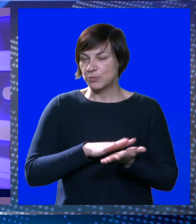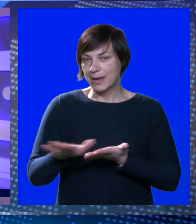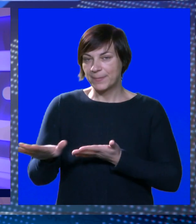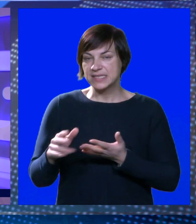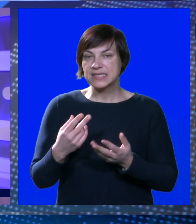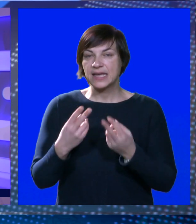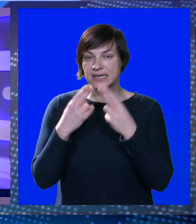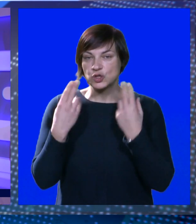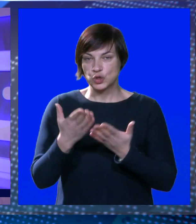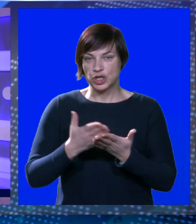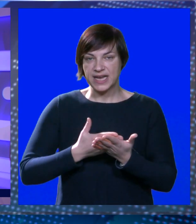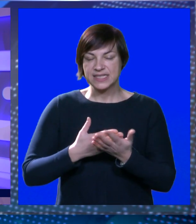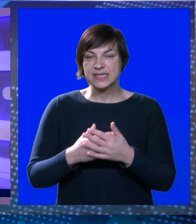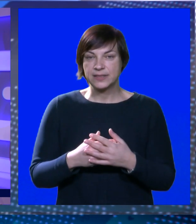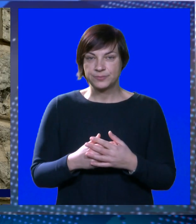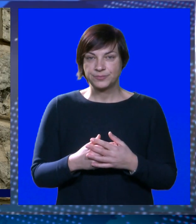brisanja iz sudskog registra.